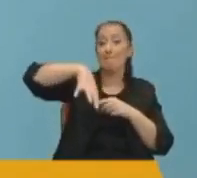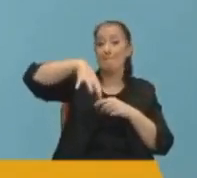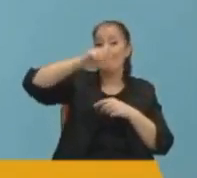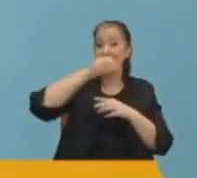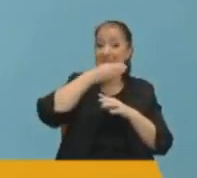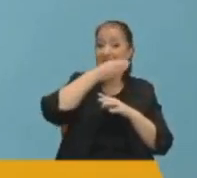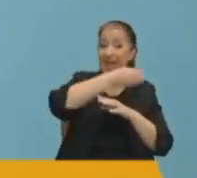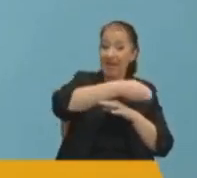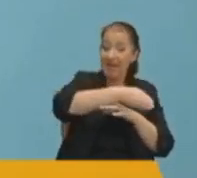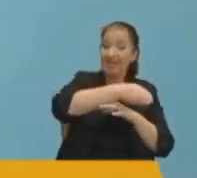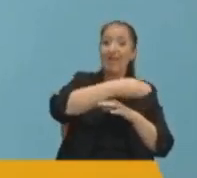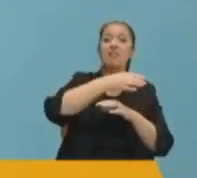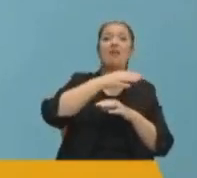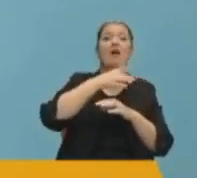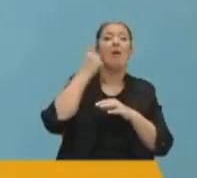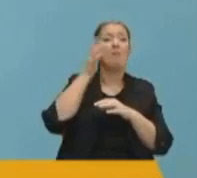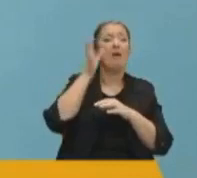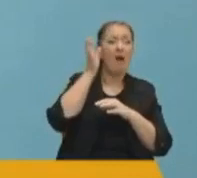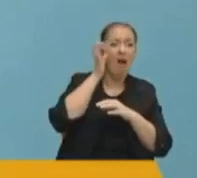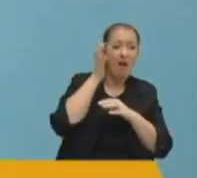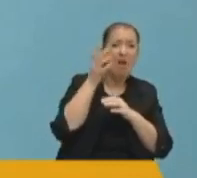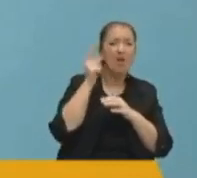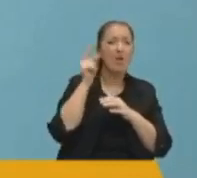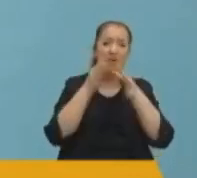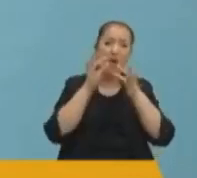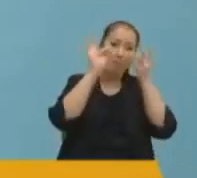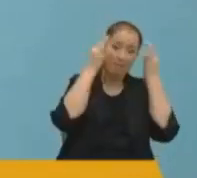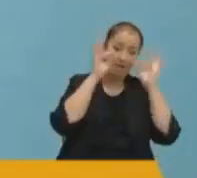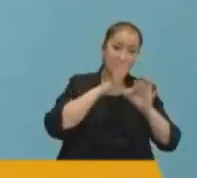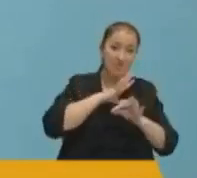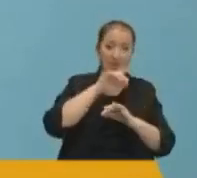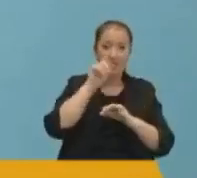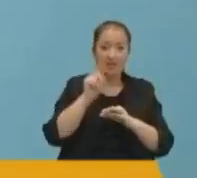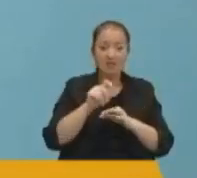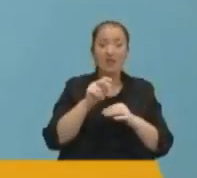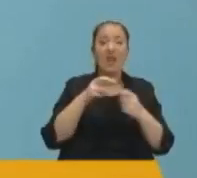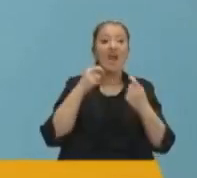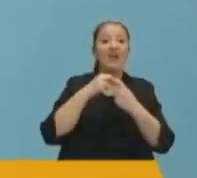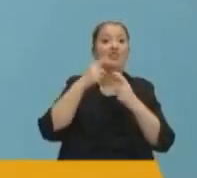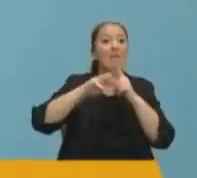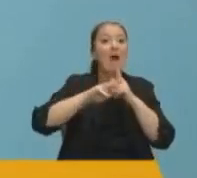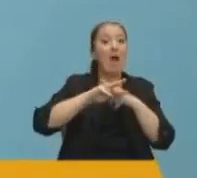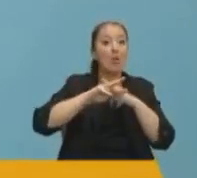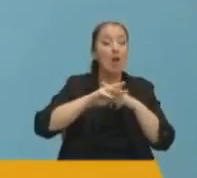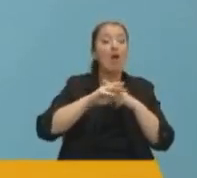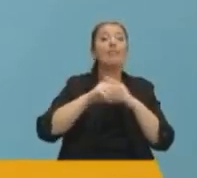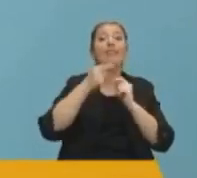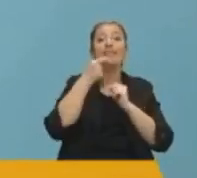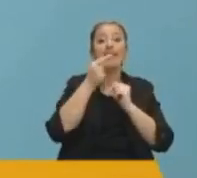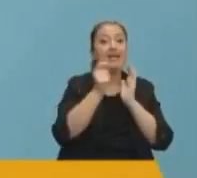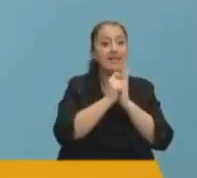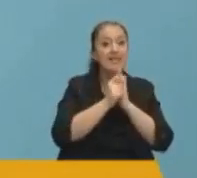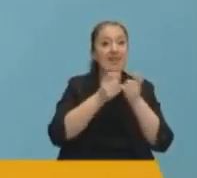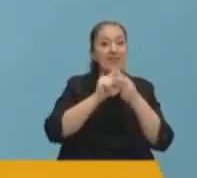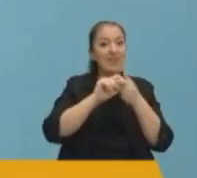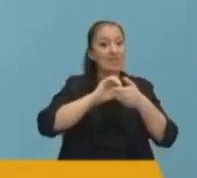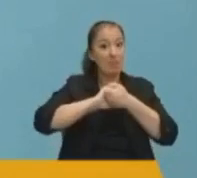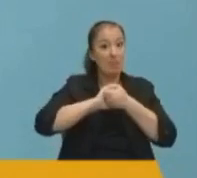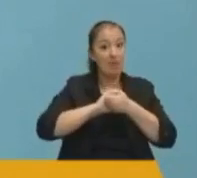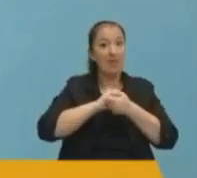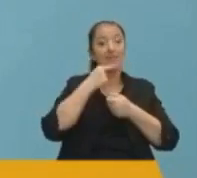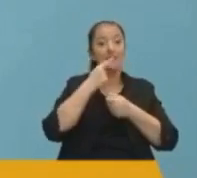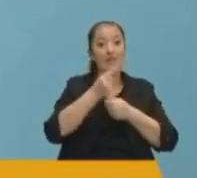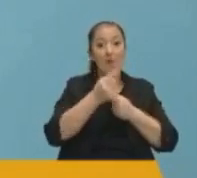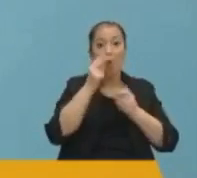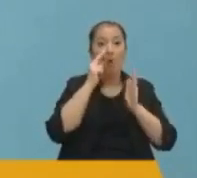ne algı, ne kurgu, ne imaj, ne de makyaj vardır. Recep Tayyip Erdoğan diye yazılan ve samimiyet diye okunan koca bir